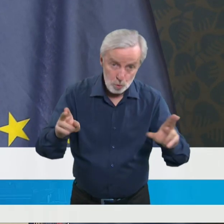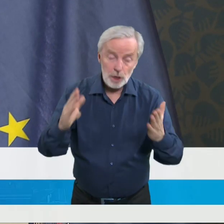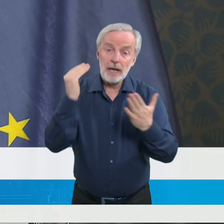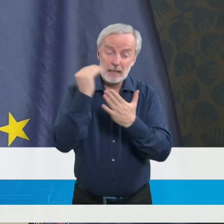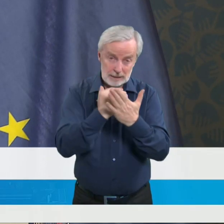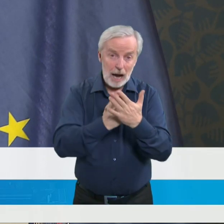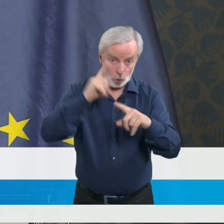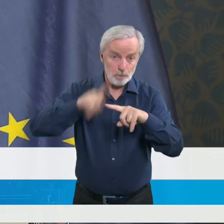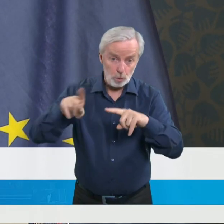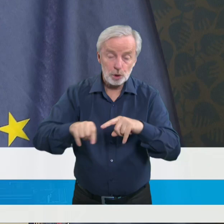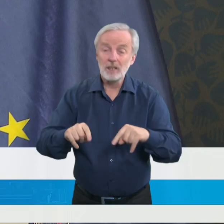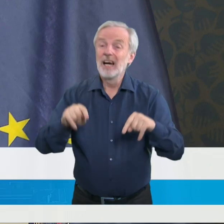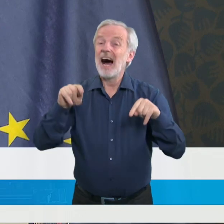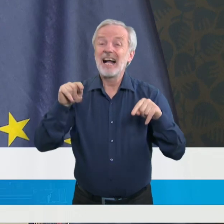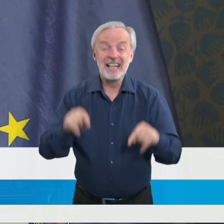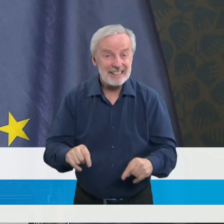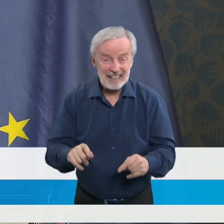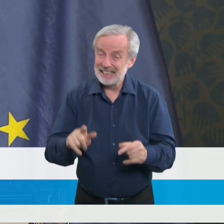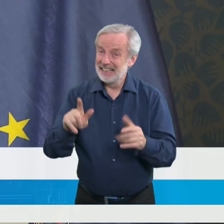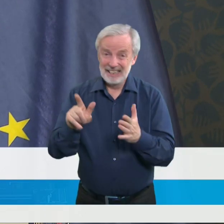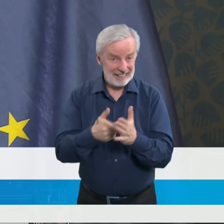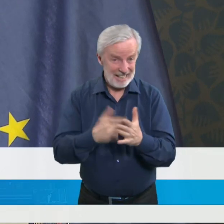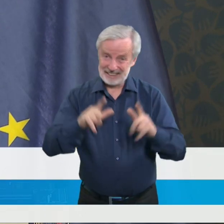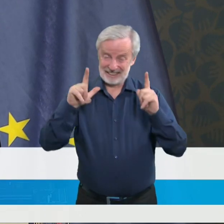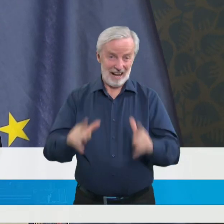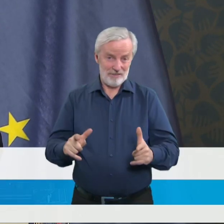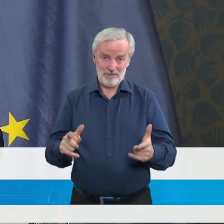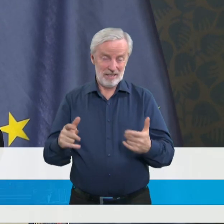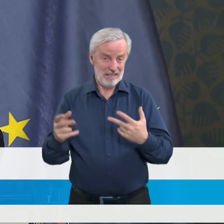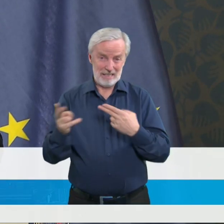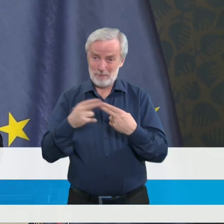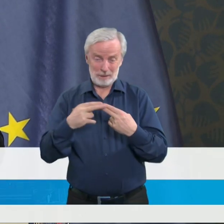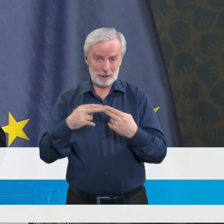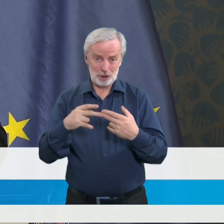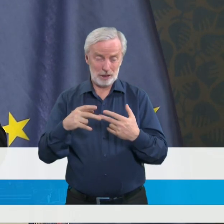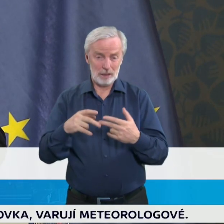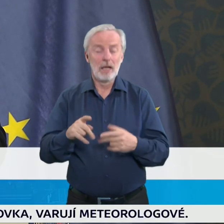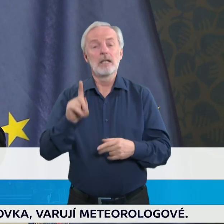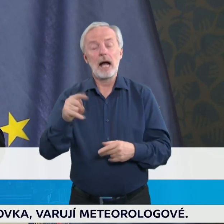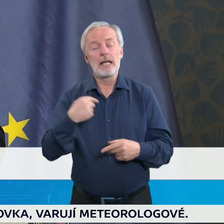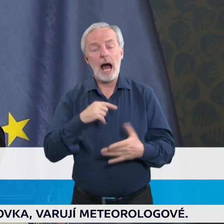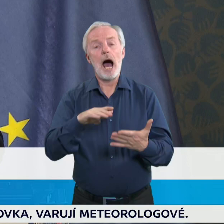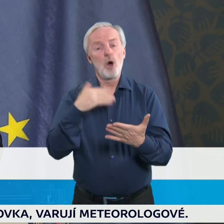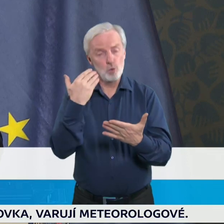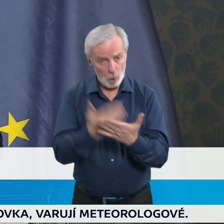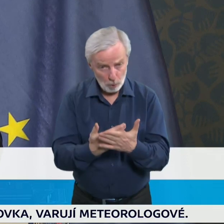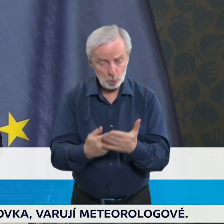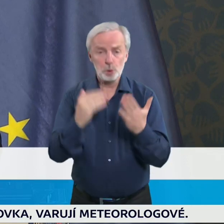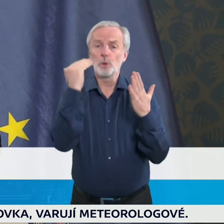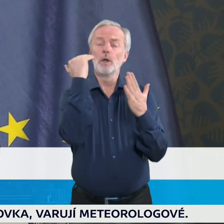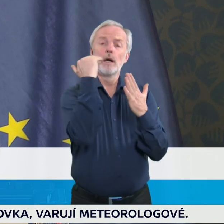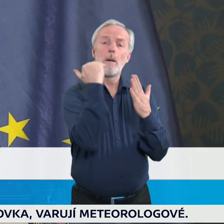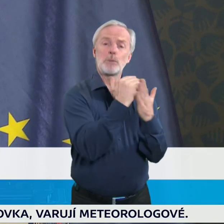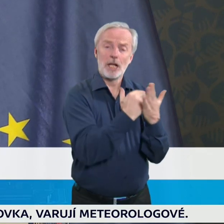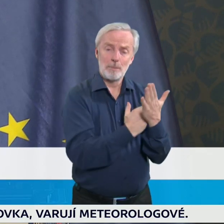Ale v tuto chvíli v takovém stavu nejsme. Takže já jenom doporučuji, abychom dodržovali to, za jakých podmínek byl ten